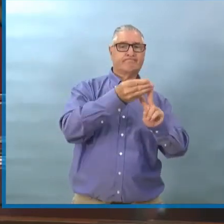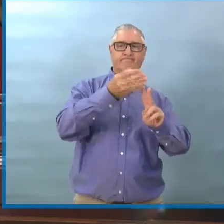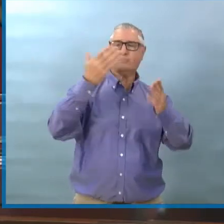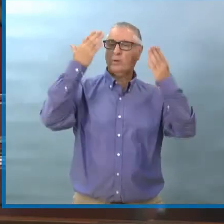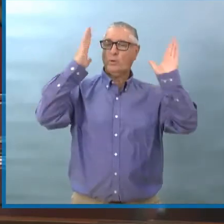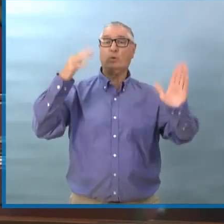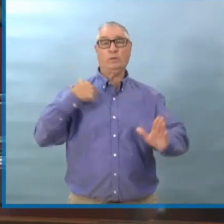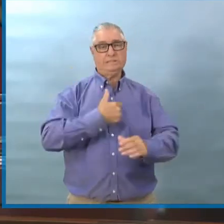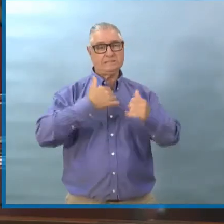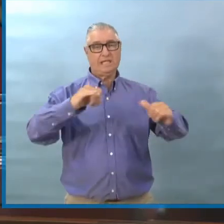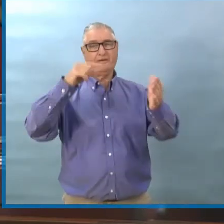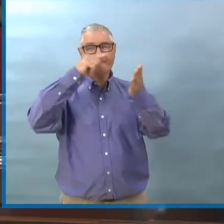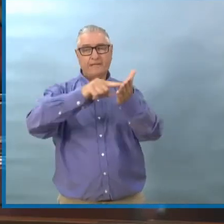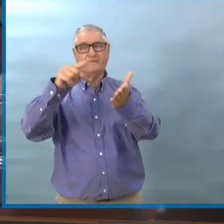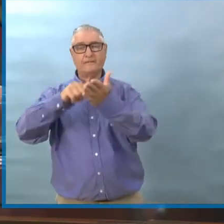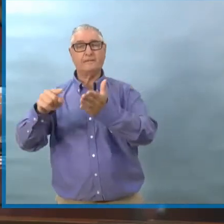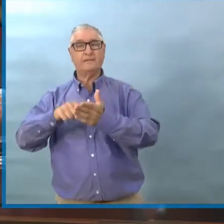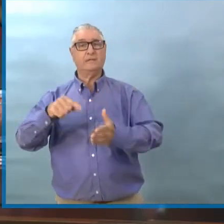trouver.